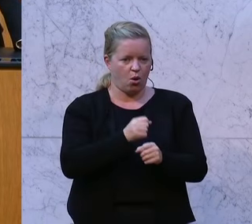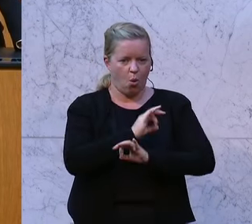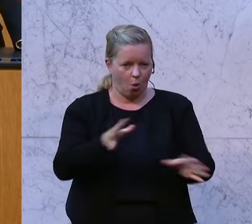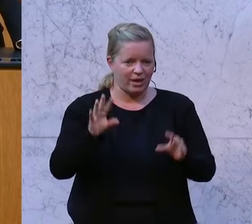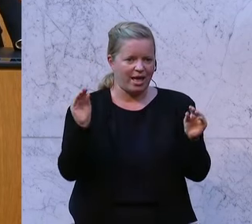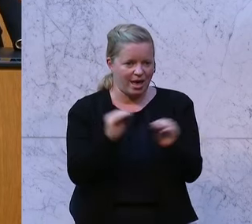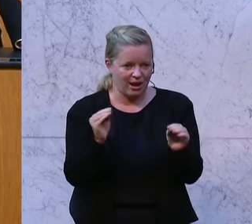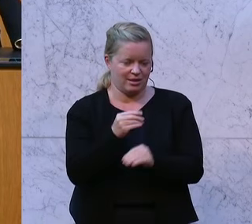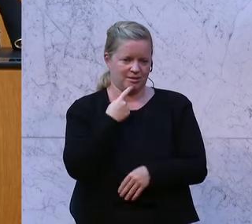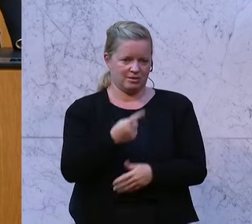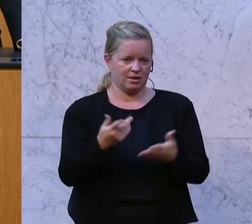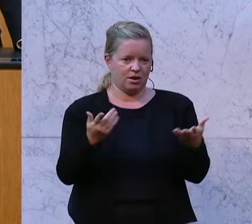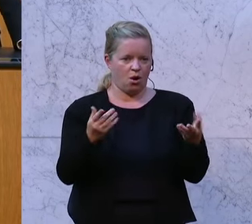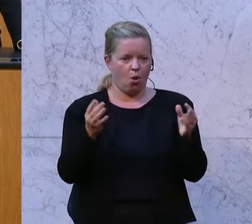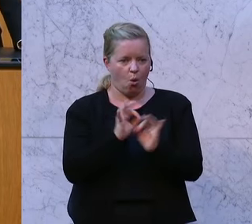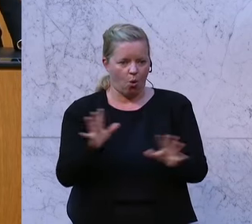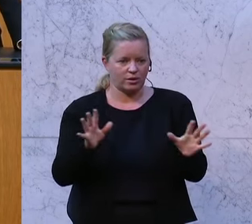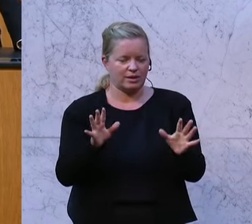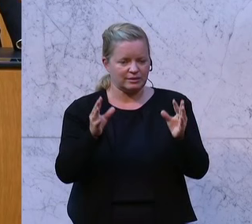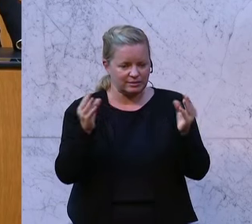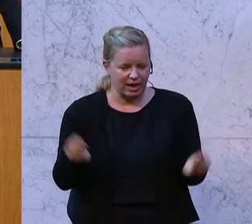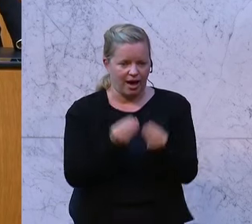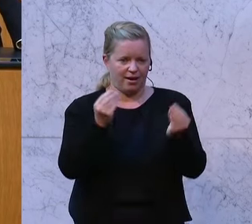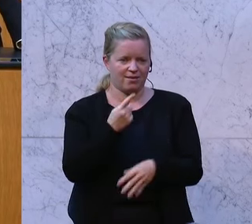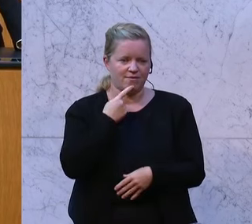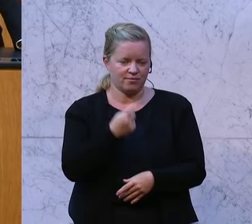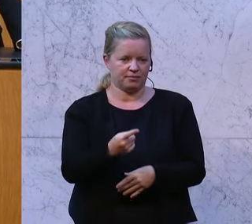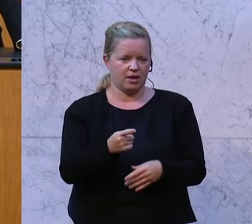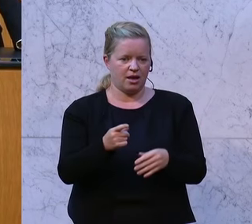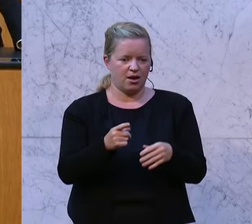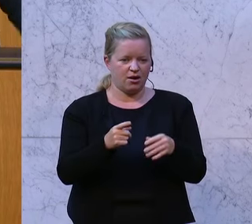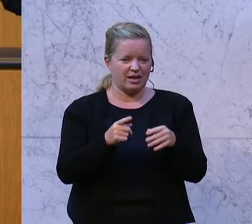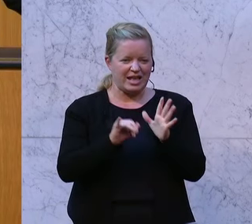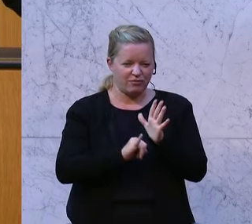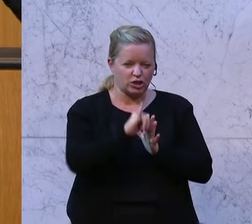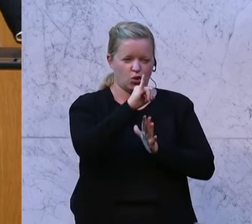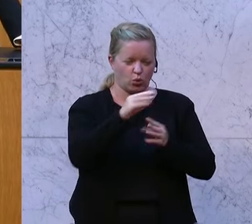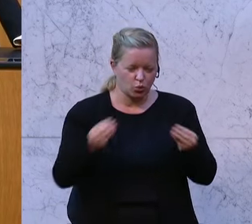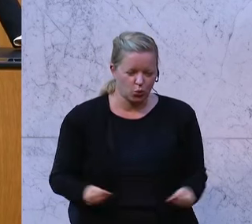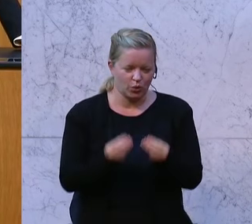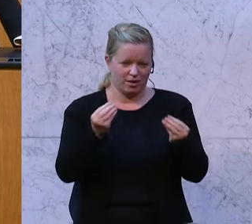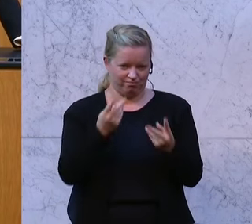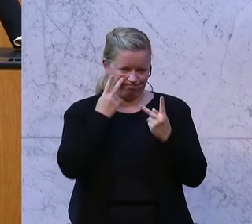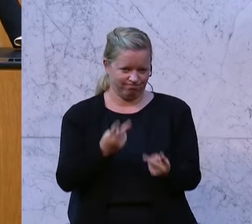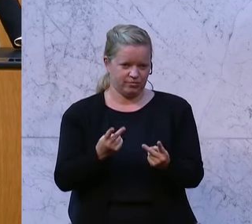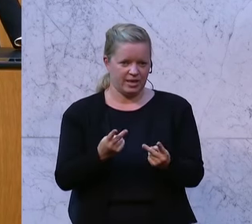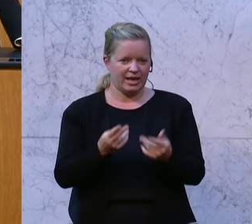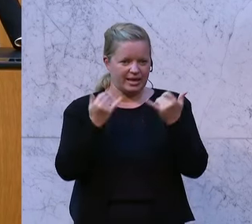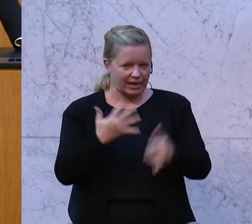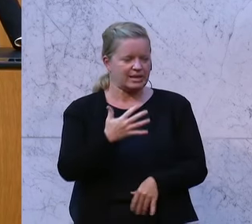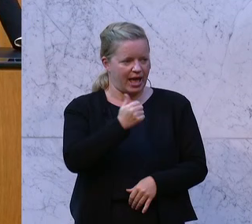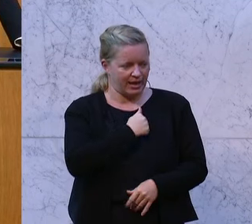ohne die Dinge beim Namen zu nennen und ohne wirklich an die Wurzeln dieser Inflation zu gehen. Fangen Sie zuerst einmal an, endlich